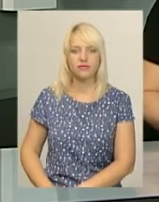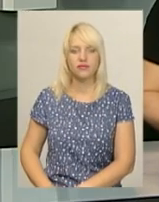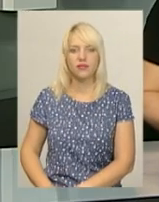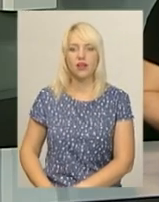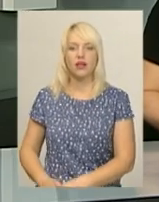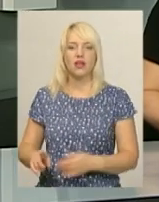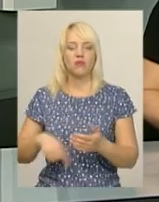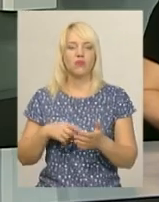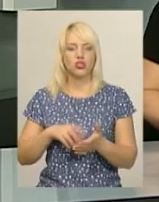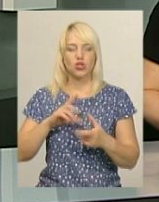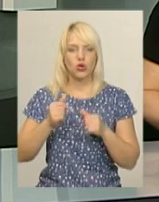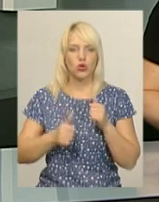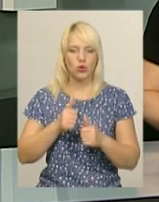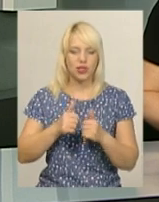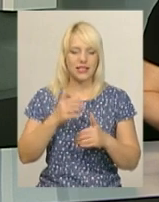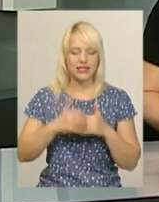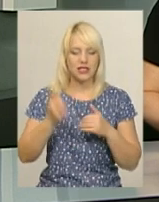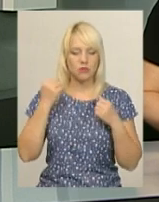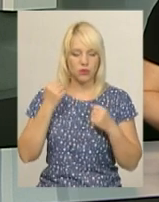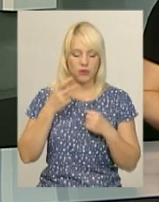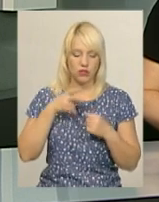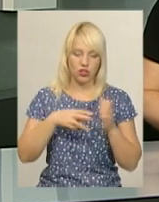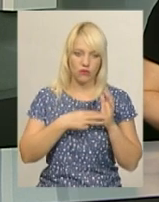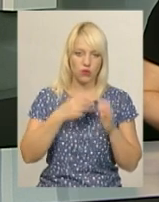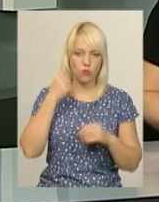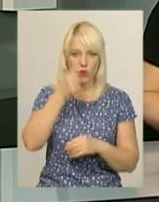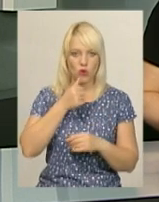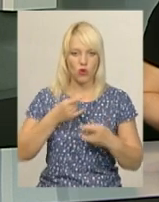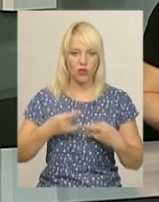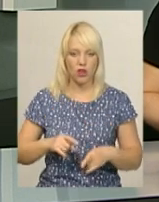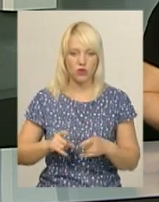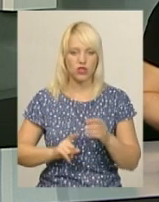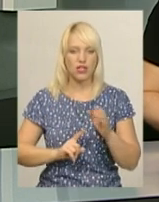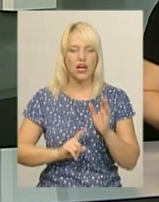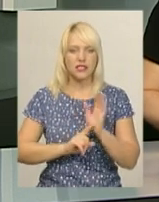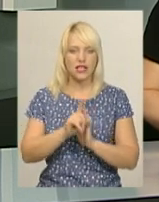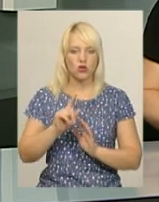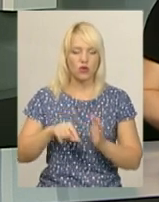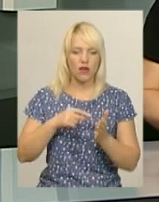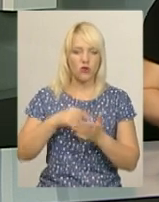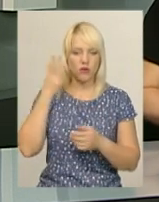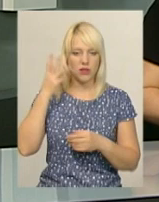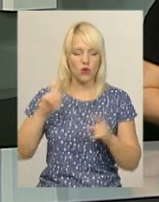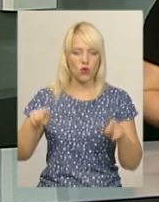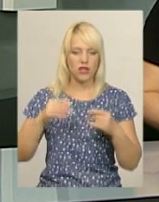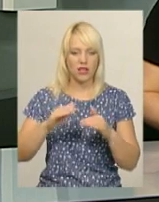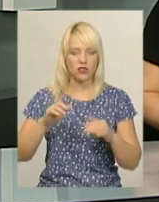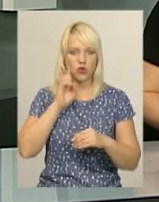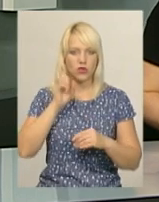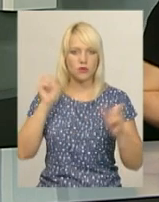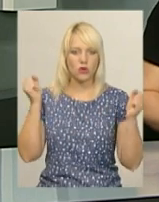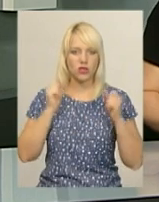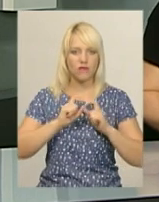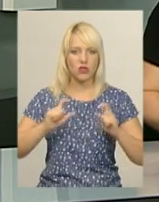Міський турнір з футболу серед спортсменів 2008 року народження стартував у Хмельницькому. Організувала його дитячо-юнацька спортивна